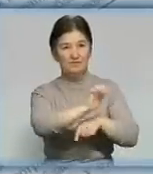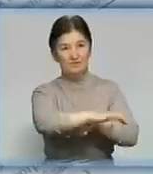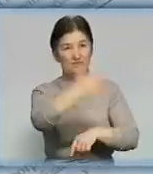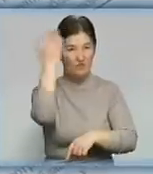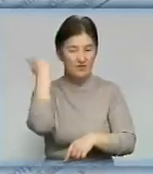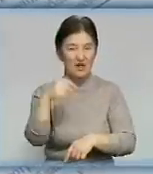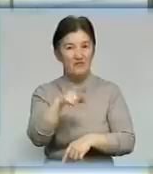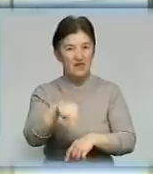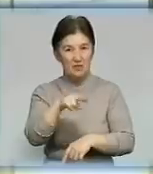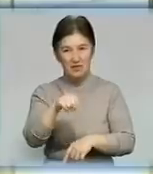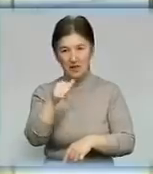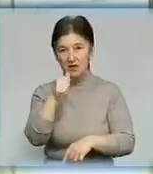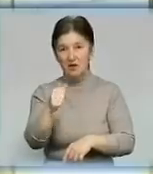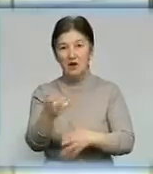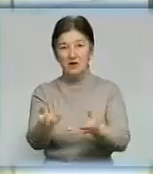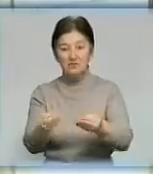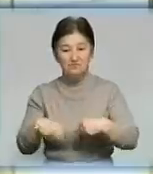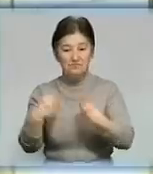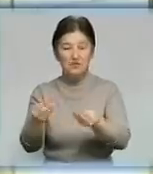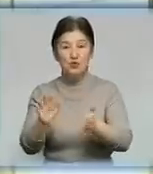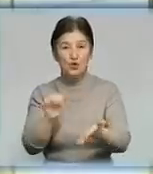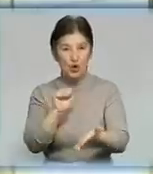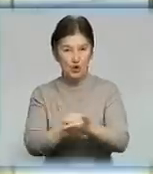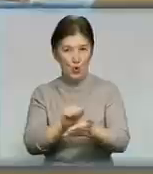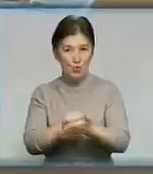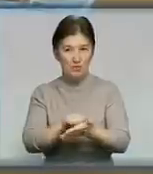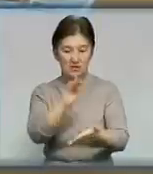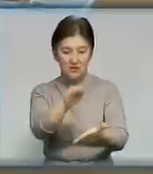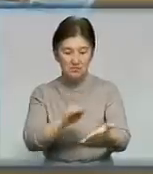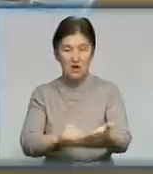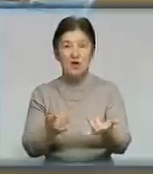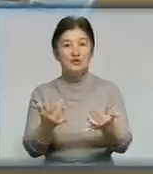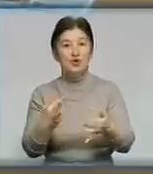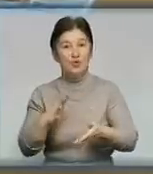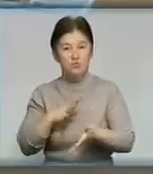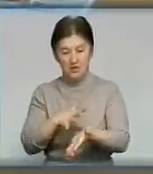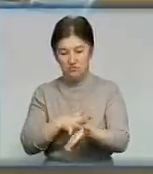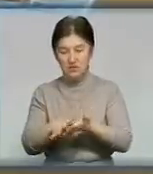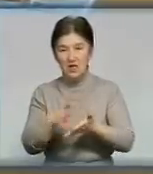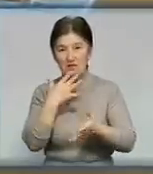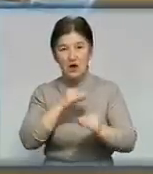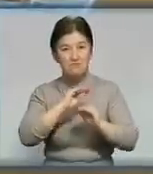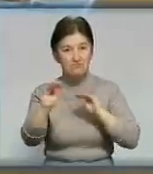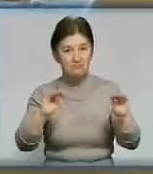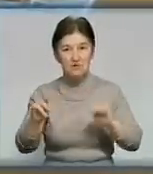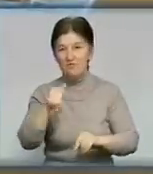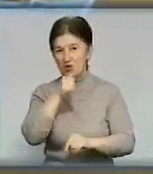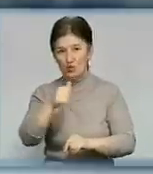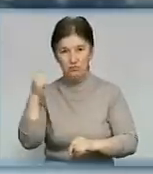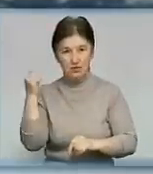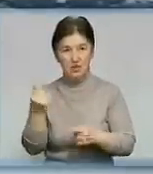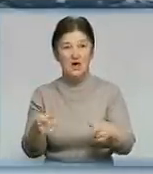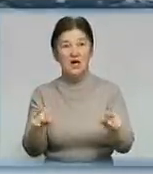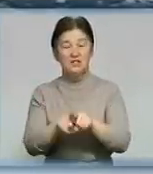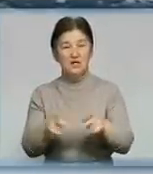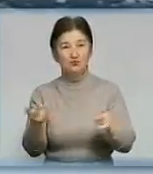минулого року. Вимагалось надати тільки пакет документів із даними, скільки було затрачено коштів на благоустрій у минулому році. Це треба було